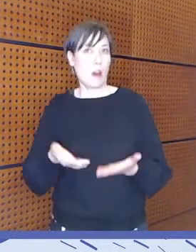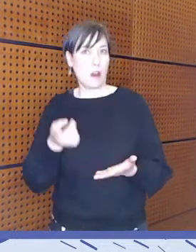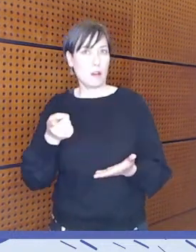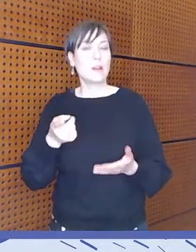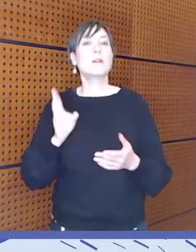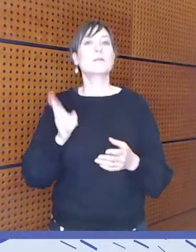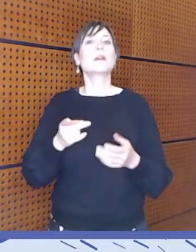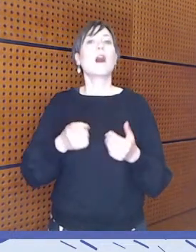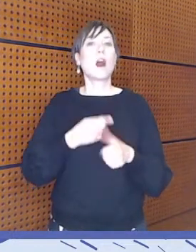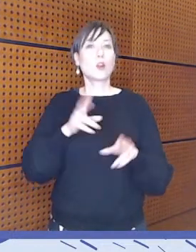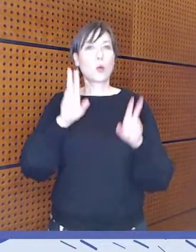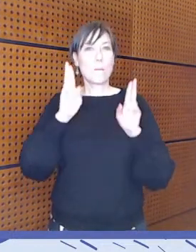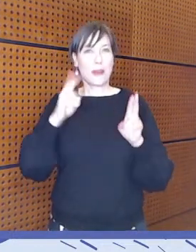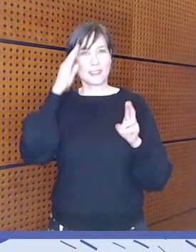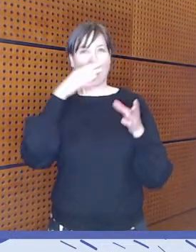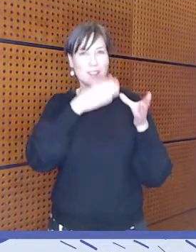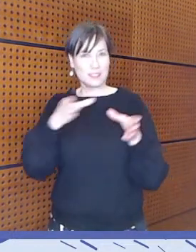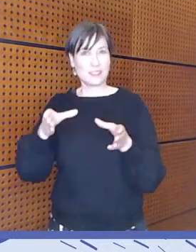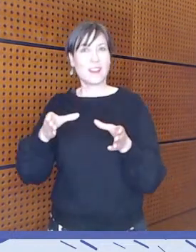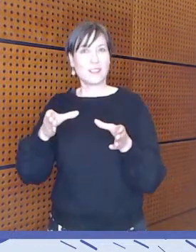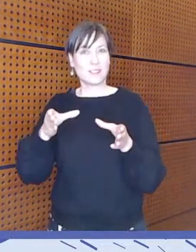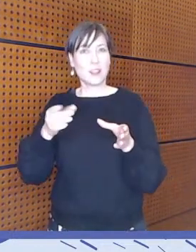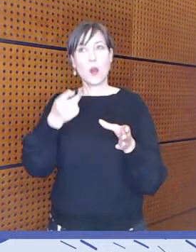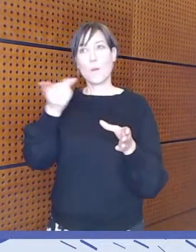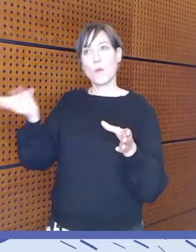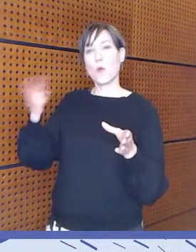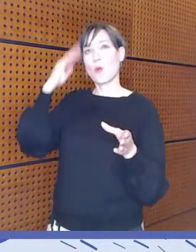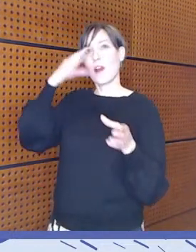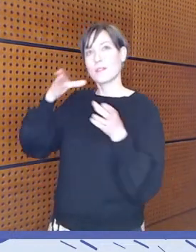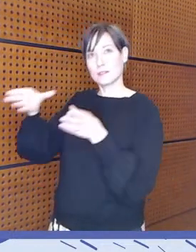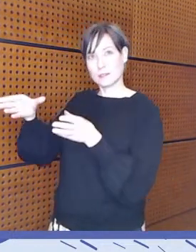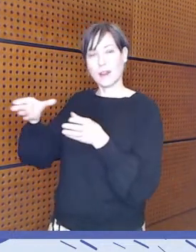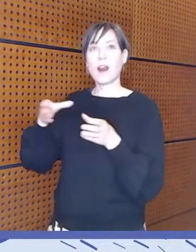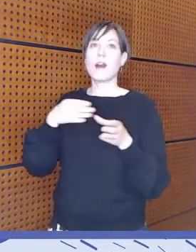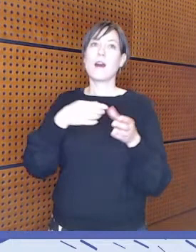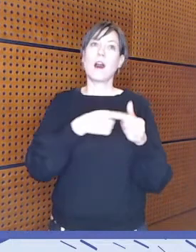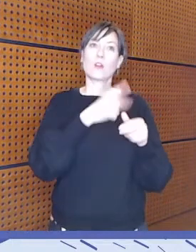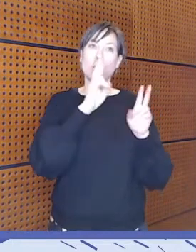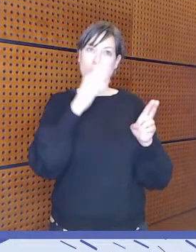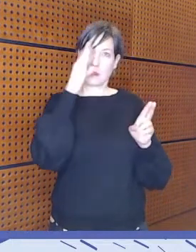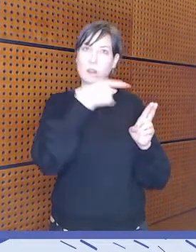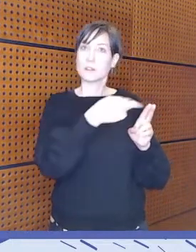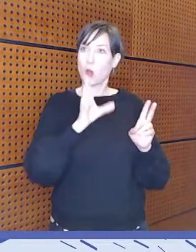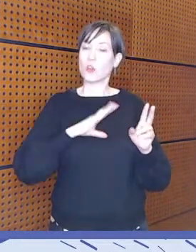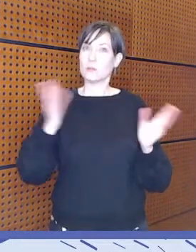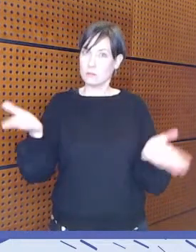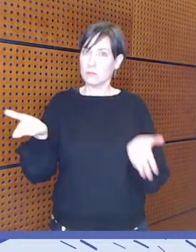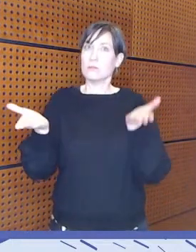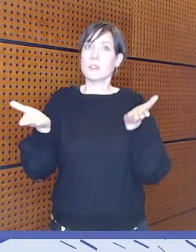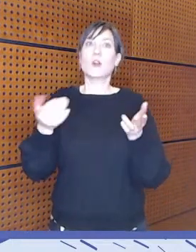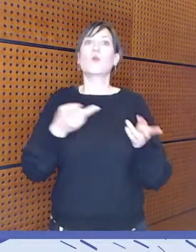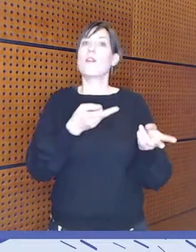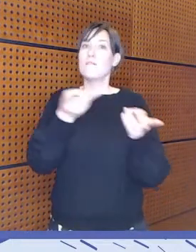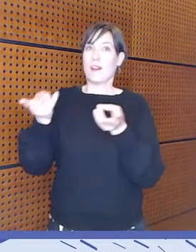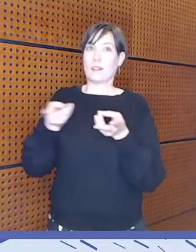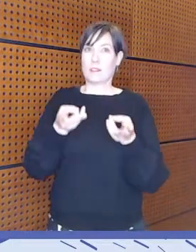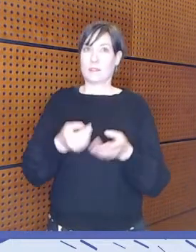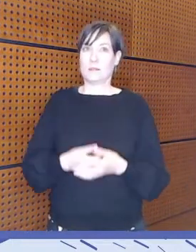yhdenvertaisia muiden kansojen joukosta. Ja tätä kautta